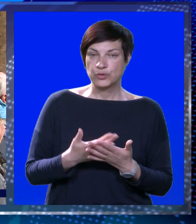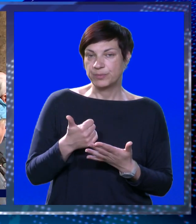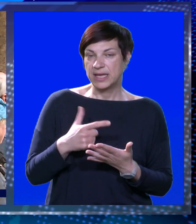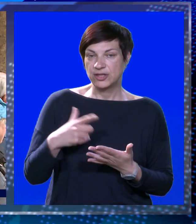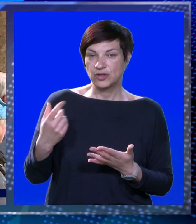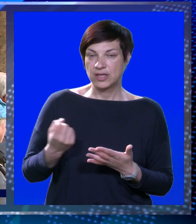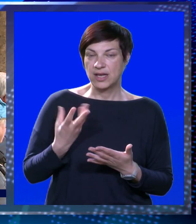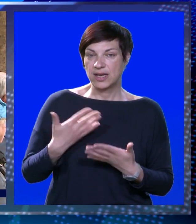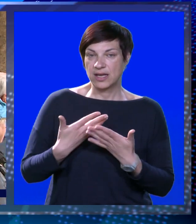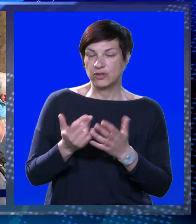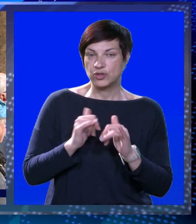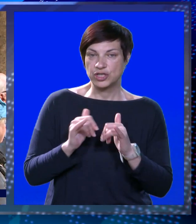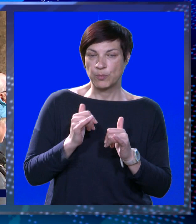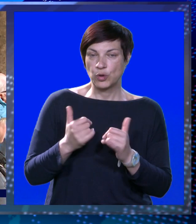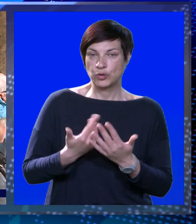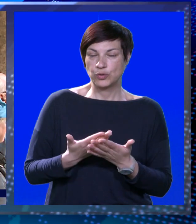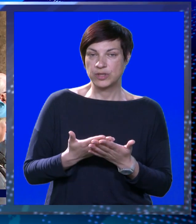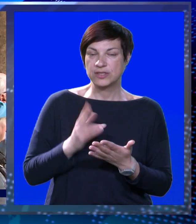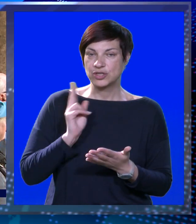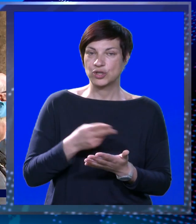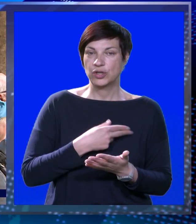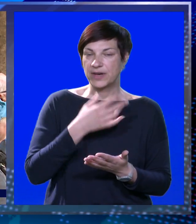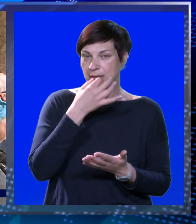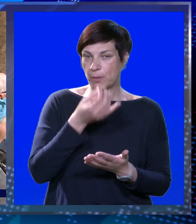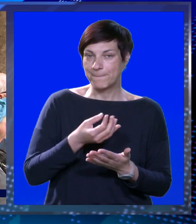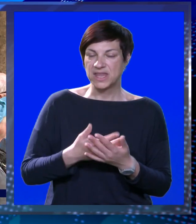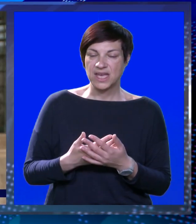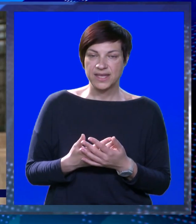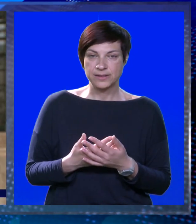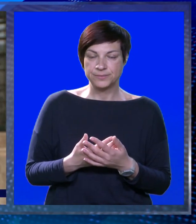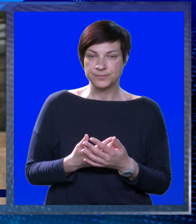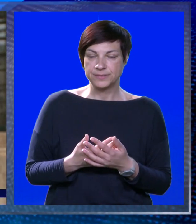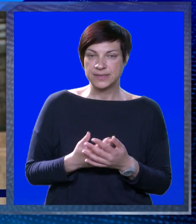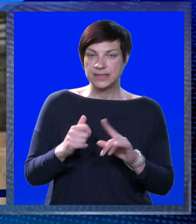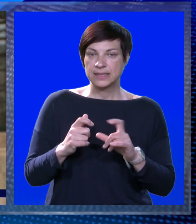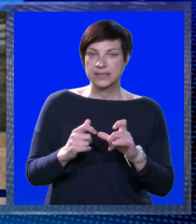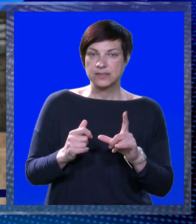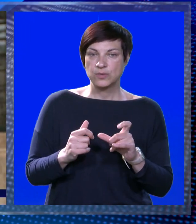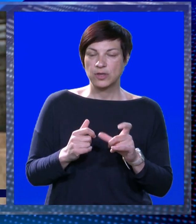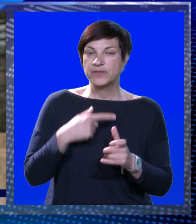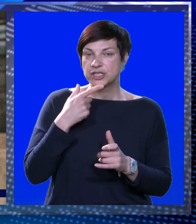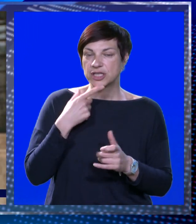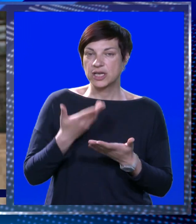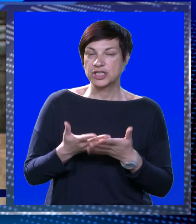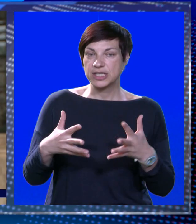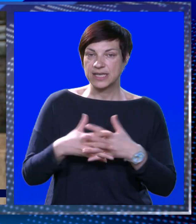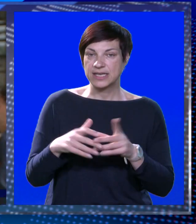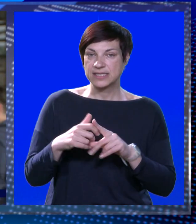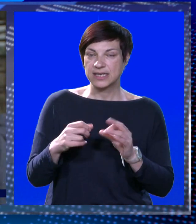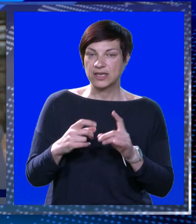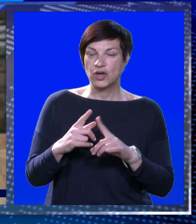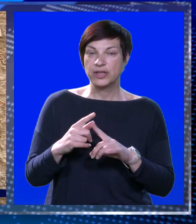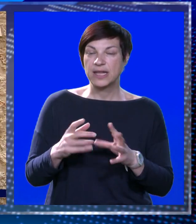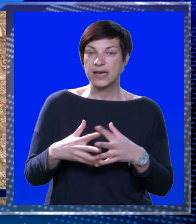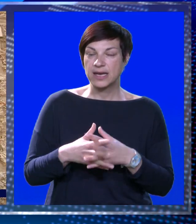Tako da jednog dana kad dođem kod turista odje, onda ćemo odvoriti na to pitanje. Krstulović ističe i kako je gradski